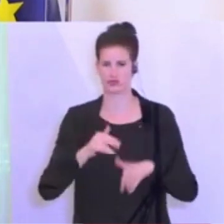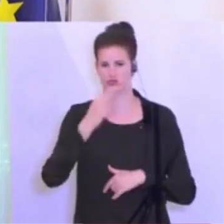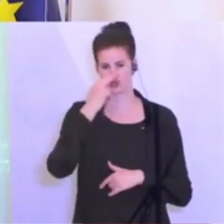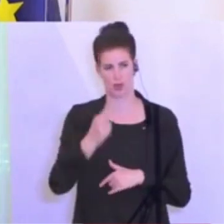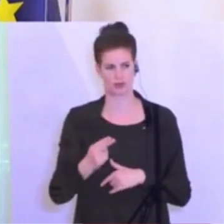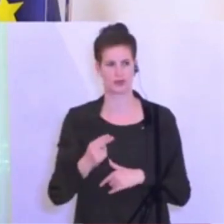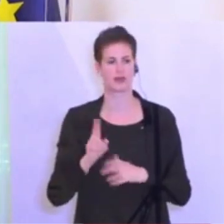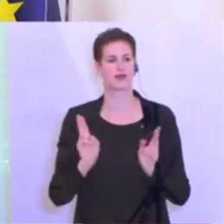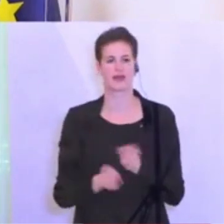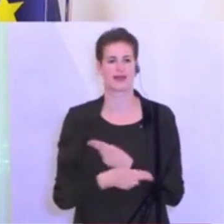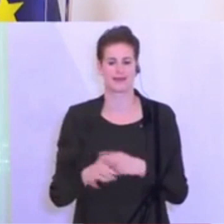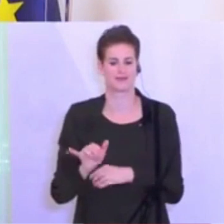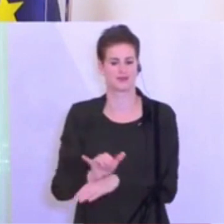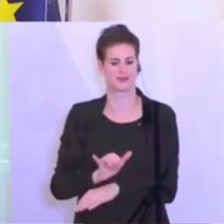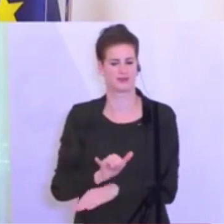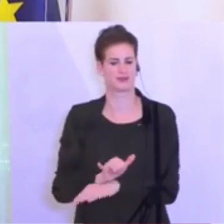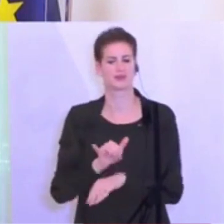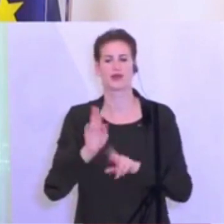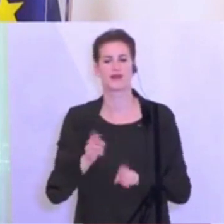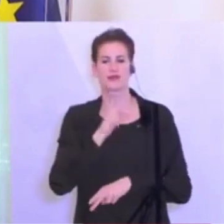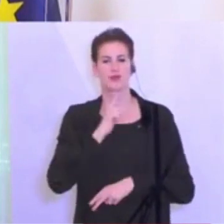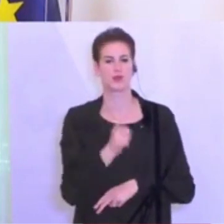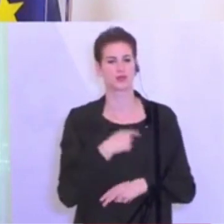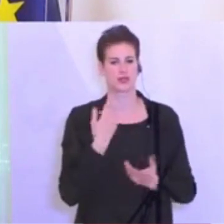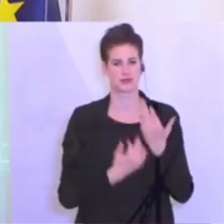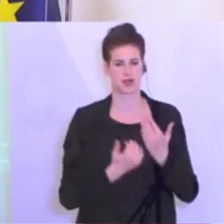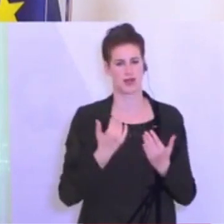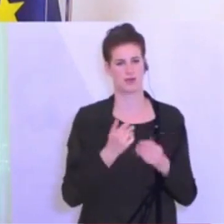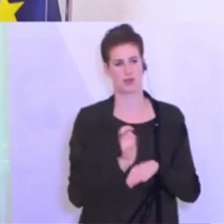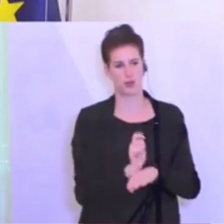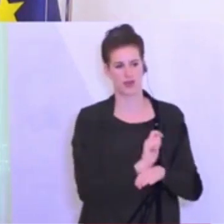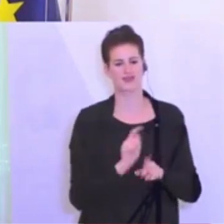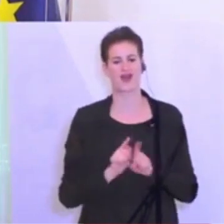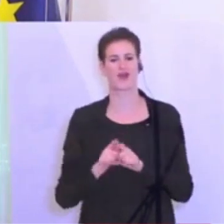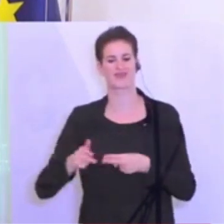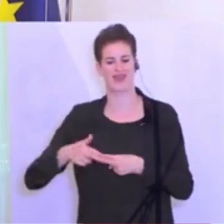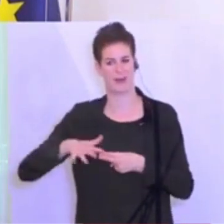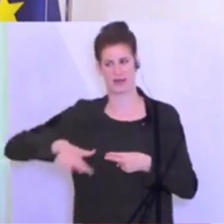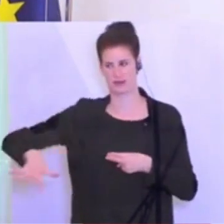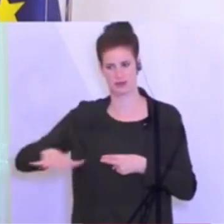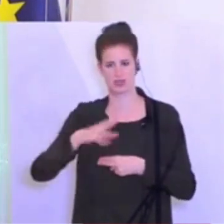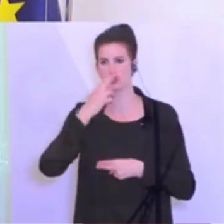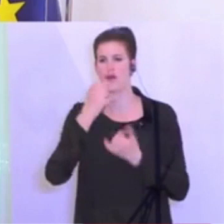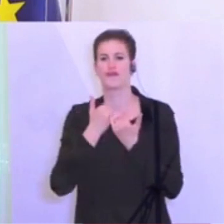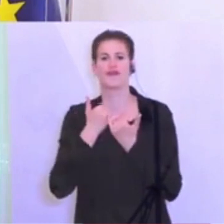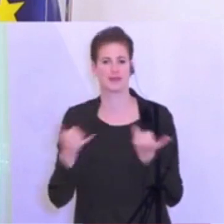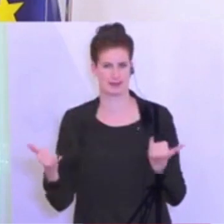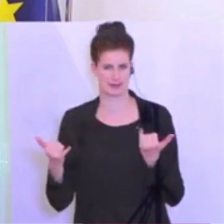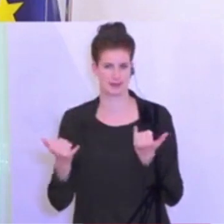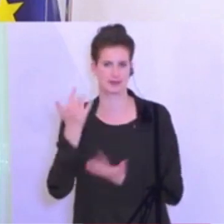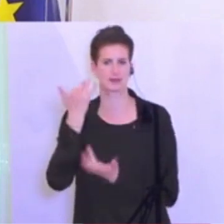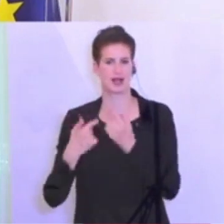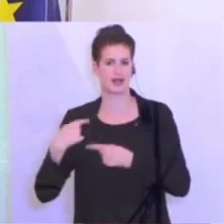nicht wegleugnen. Wir beobachten nicht nur unsere Zahlen täglich, sondern auch die unserer Nachbarn und werden da noch die Entwicklung bis Mittwoch